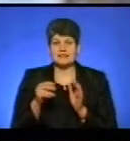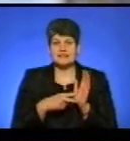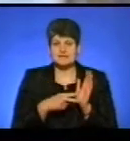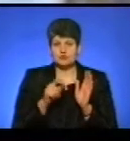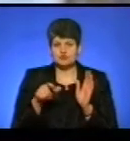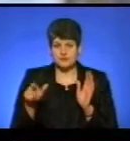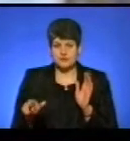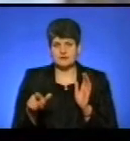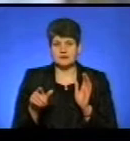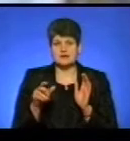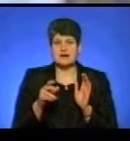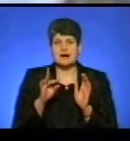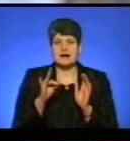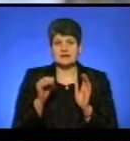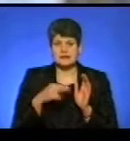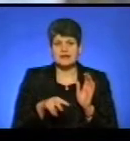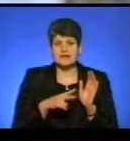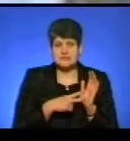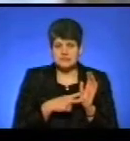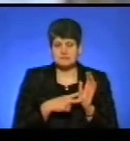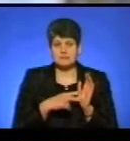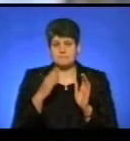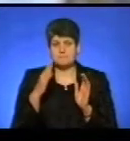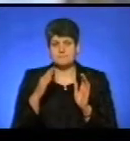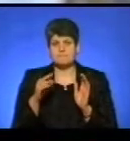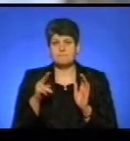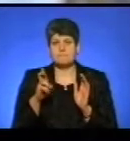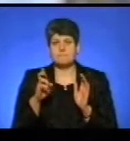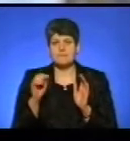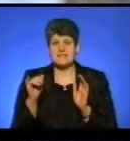від радикальної партії сім, від батьківщини шість чоловік,